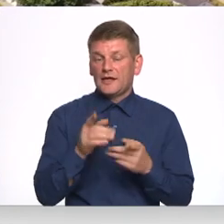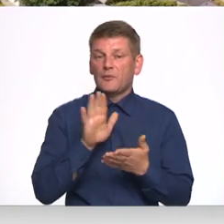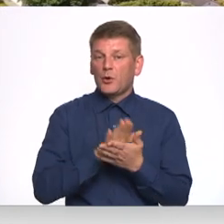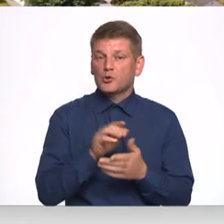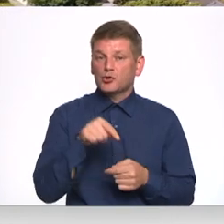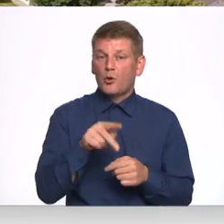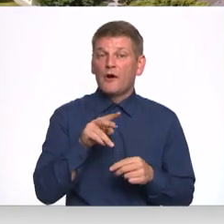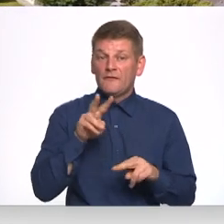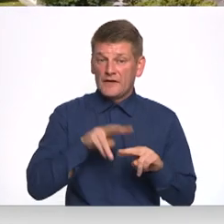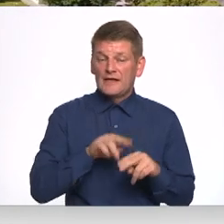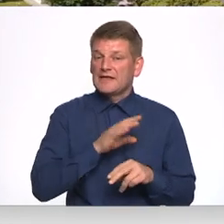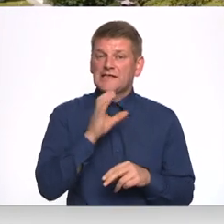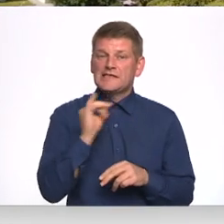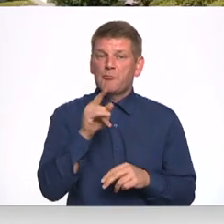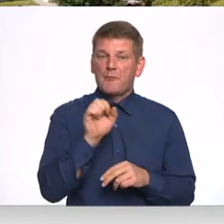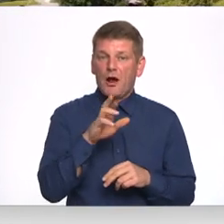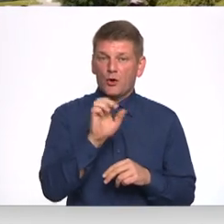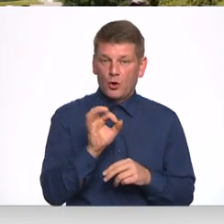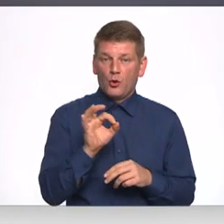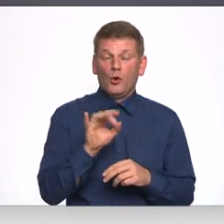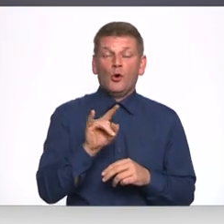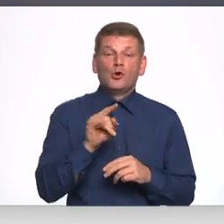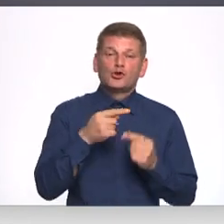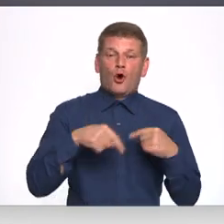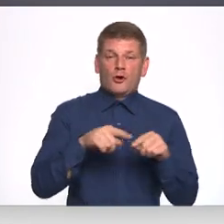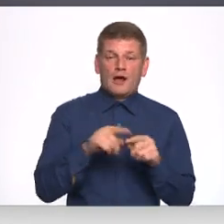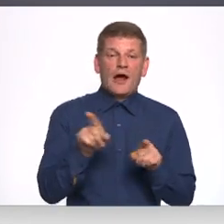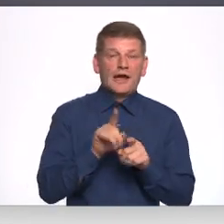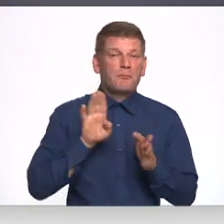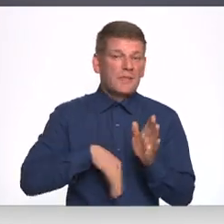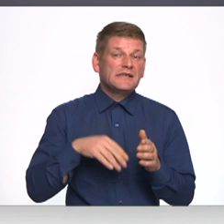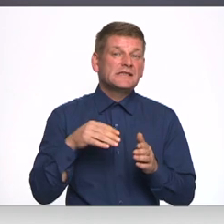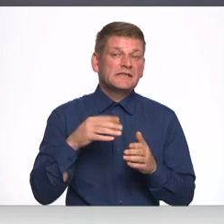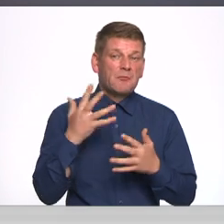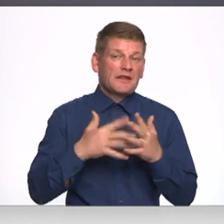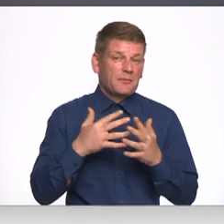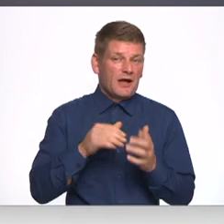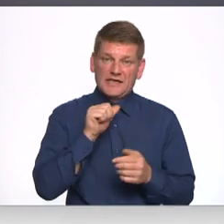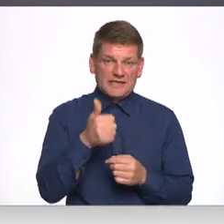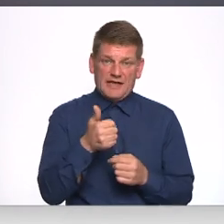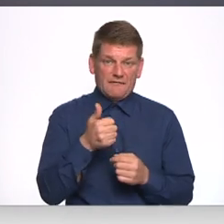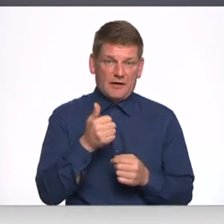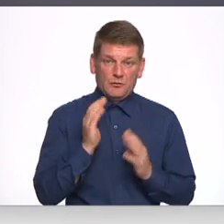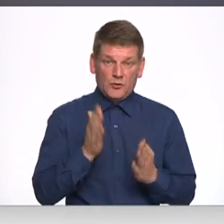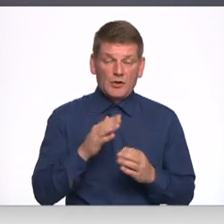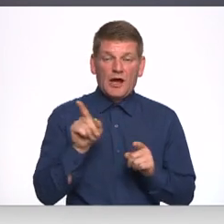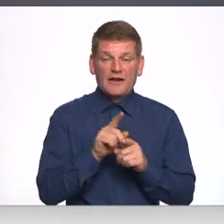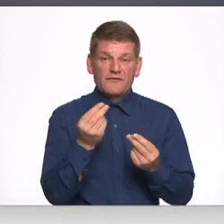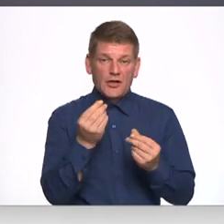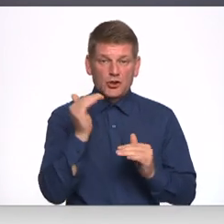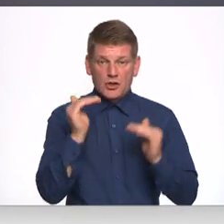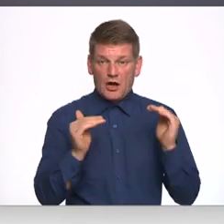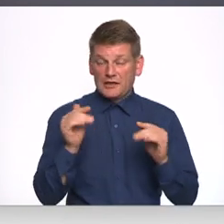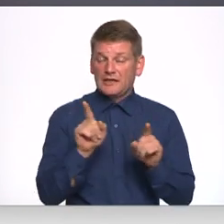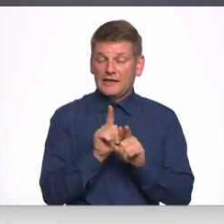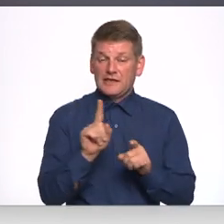neciparu zonā, ja tā varētu teikt. Arī bez matemātikas nevar iztikt, arī šie te finanšu rādīt vai ir tikpat